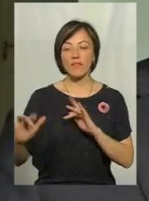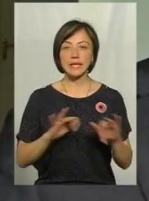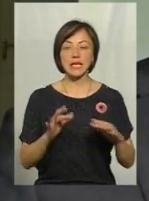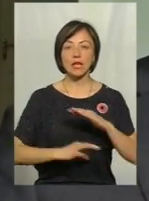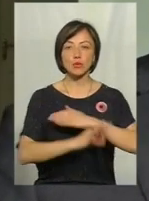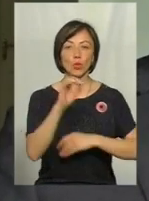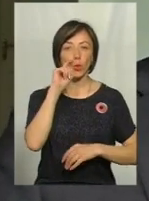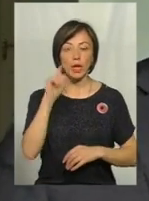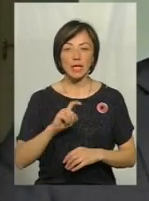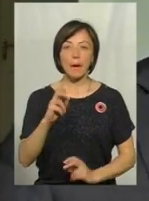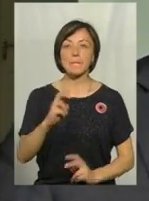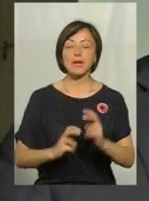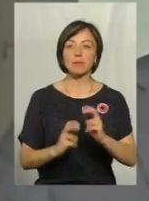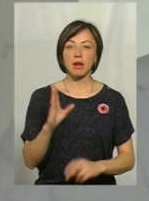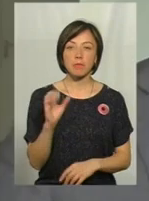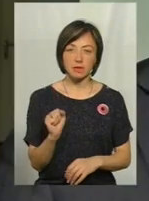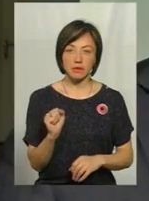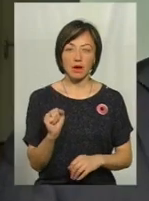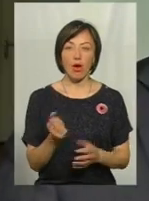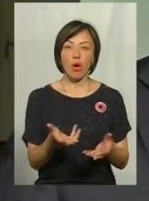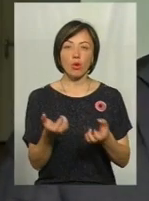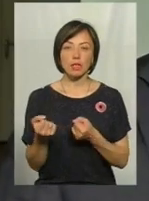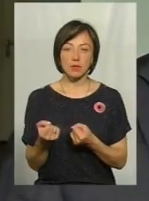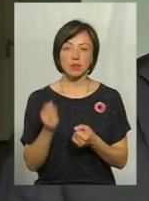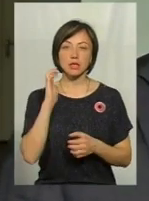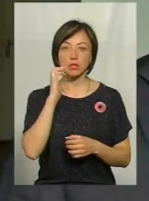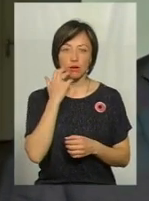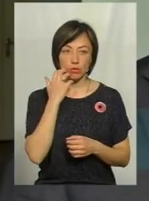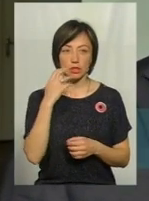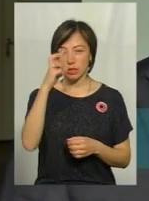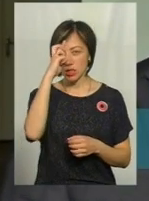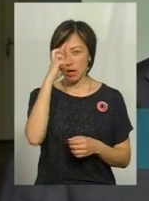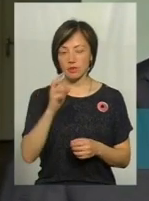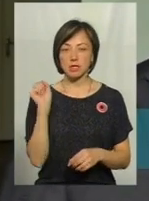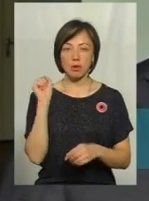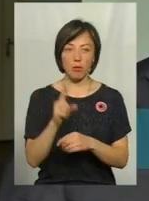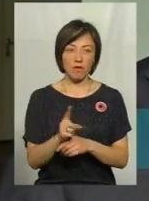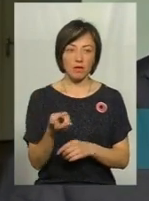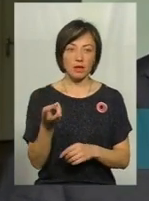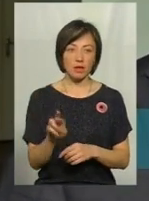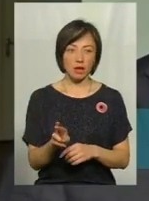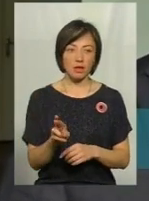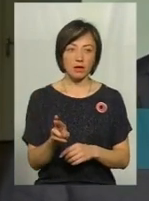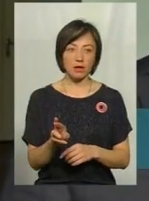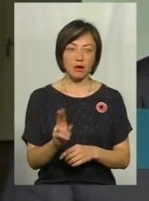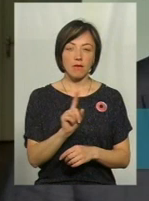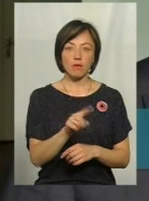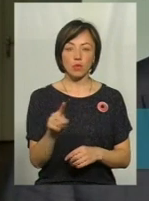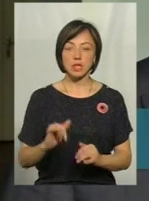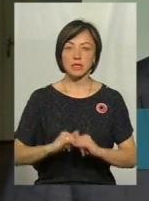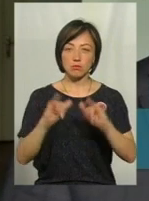України підприємства отримали досить серйозне державне замовлення. Вони